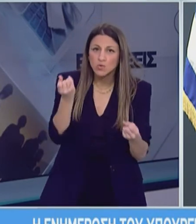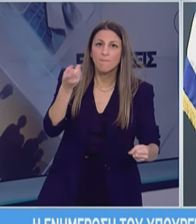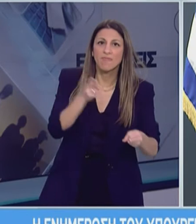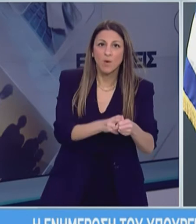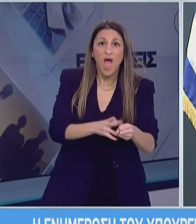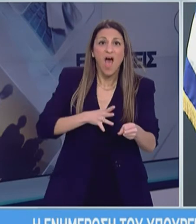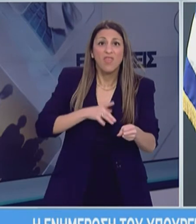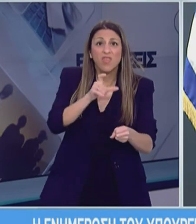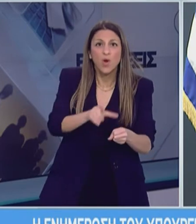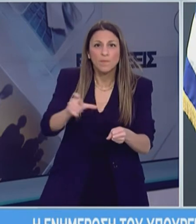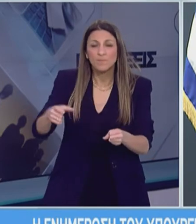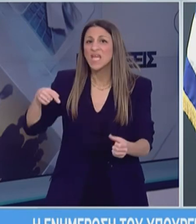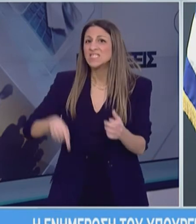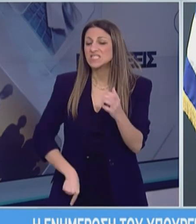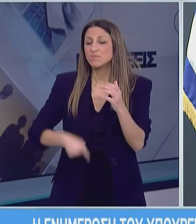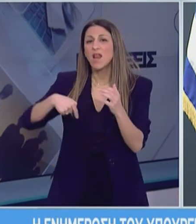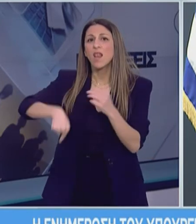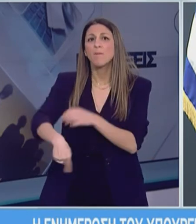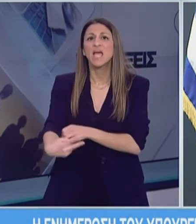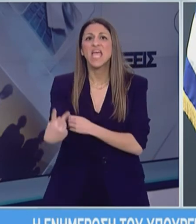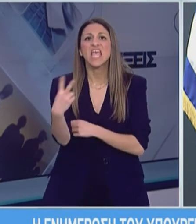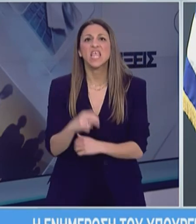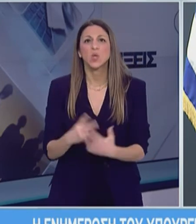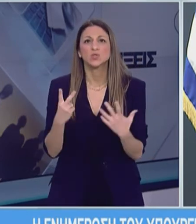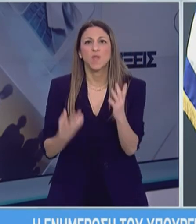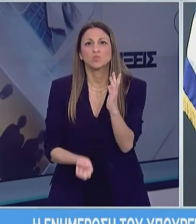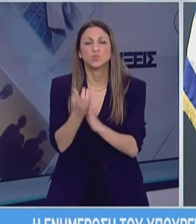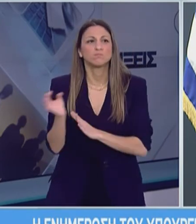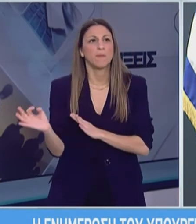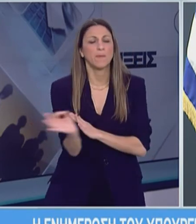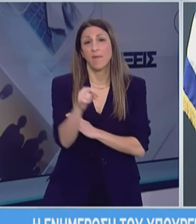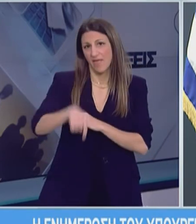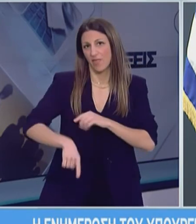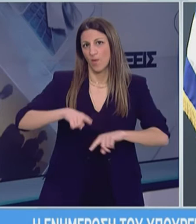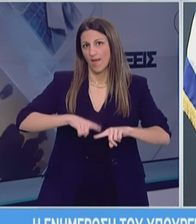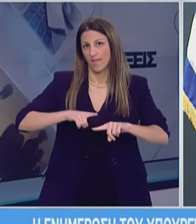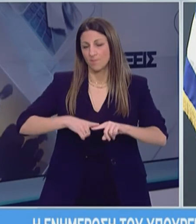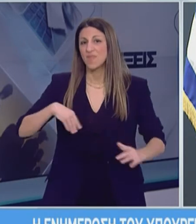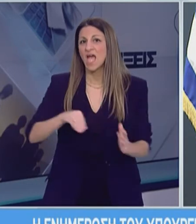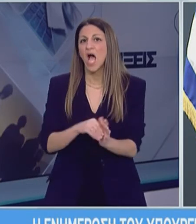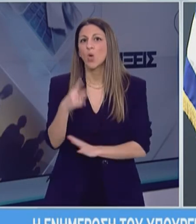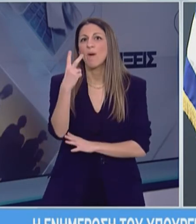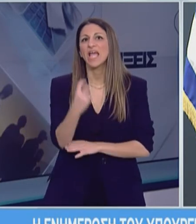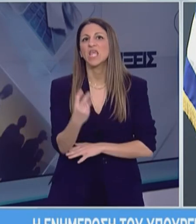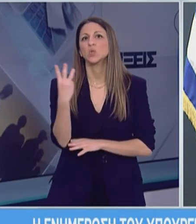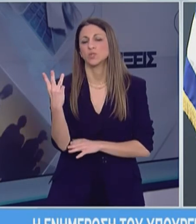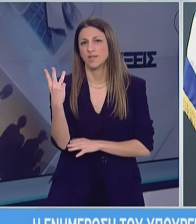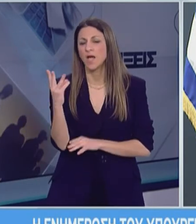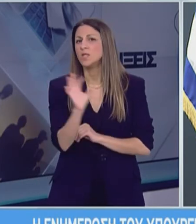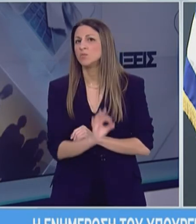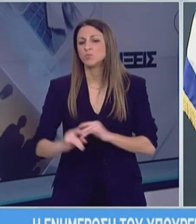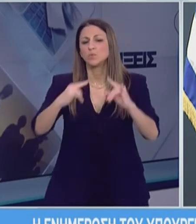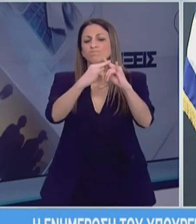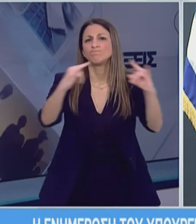Σήμερα ανακοινώνουμε 27 νέα κρούσματα του νέου ιού στη χώρα μας και επιπλέον 23 κρούσματα από τη Δομή Φιλοξενίας